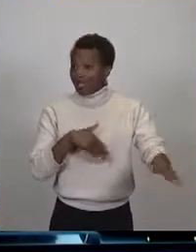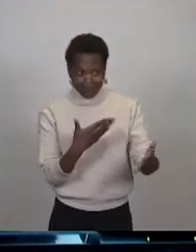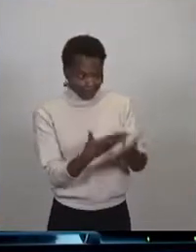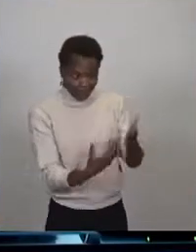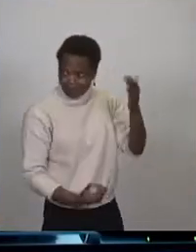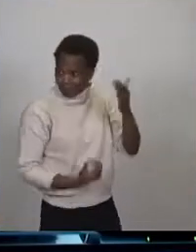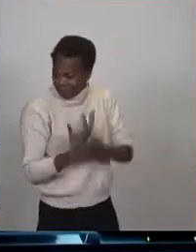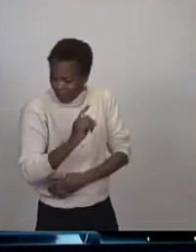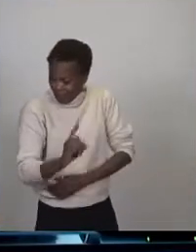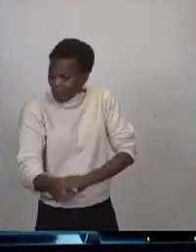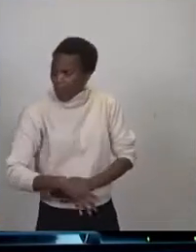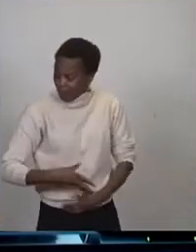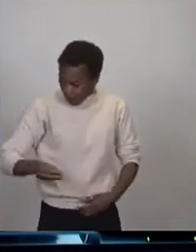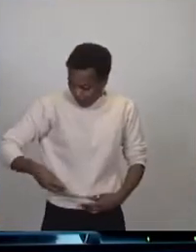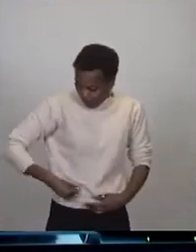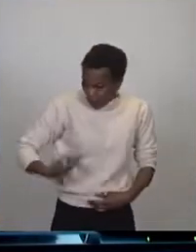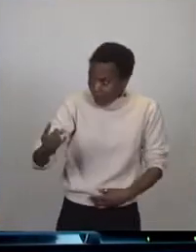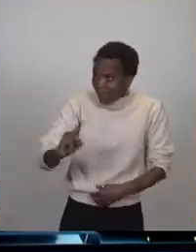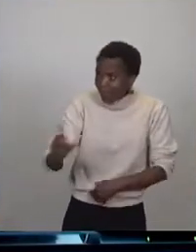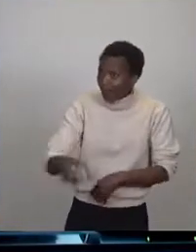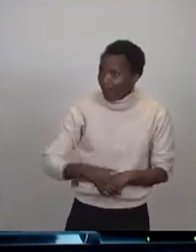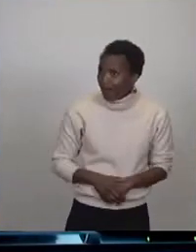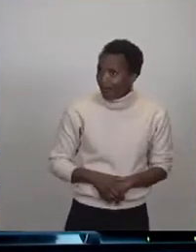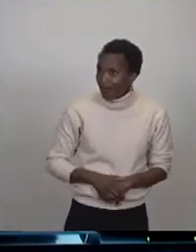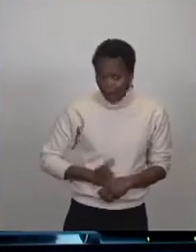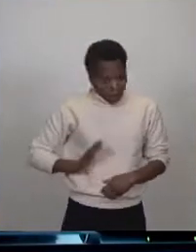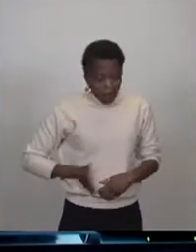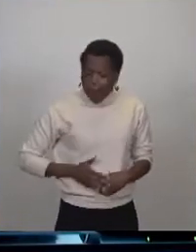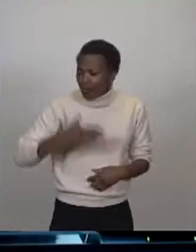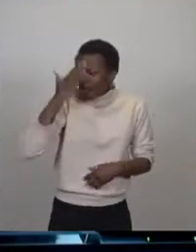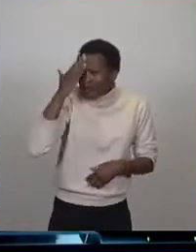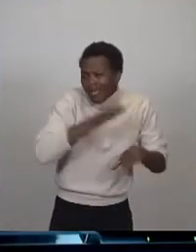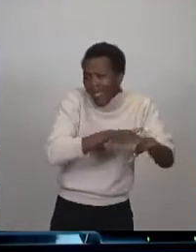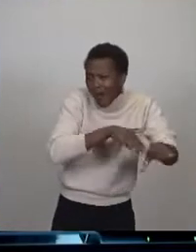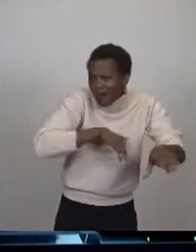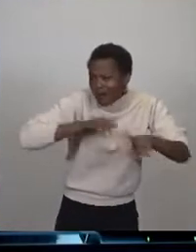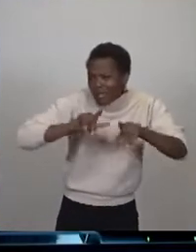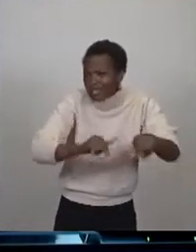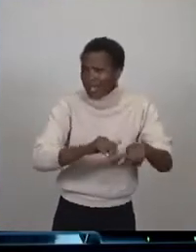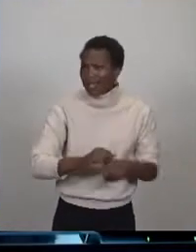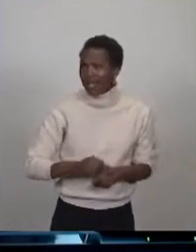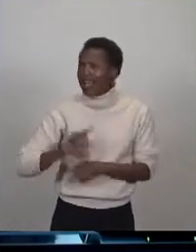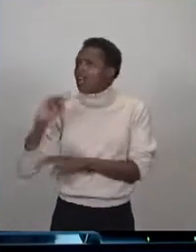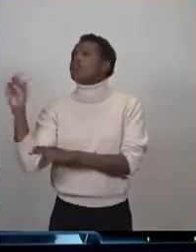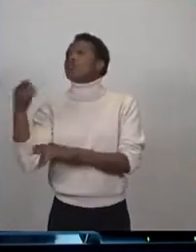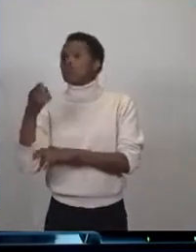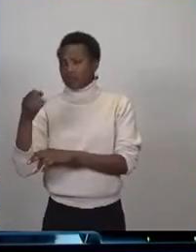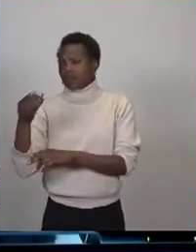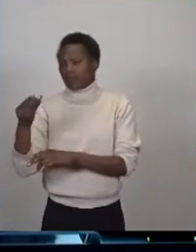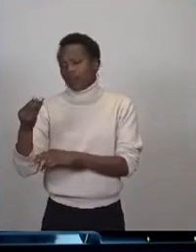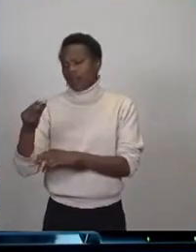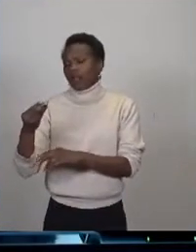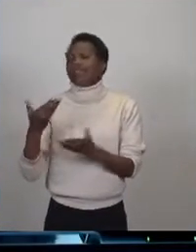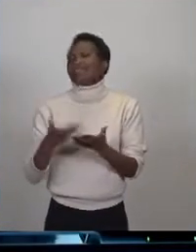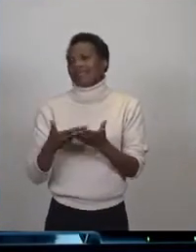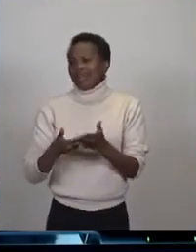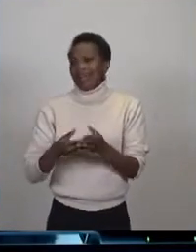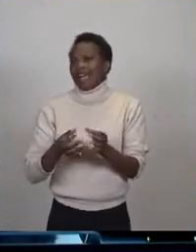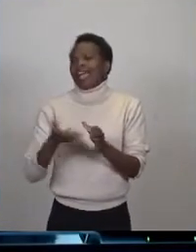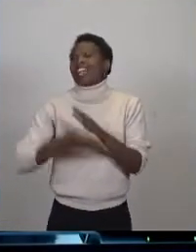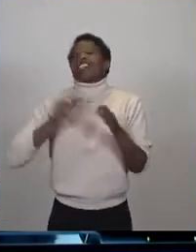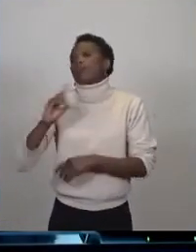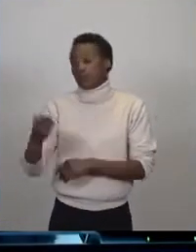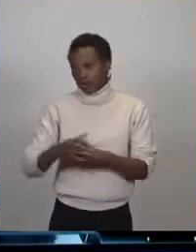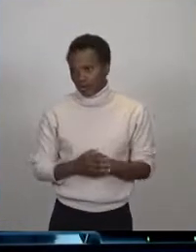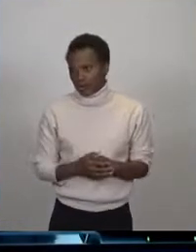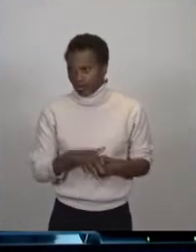Bordeaux est une ville embouteillée depuis longtemps et on porte tous ensemble un échec collectif. Mais je crois qu'un certain nombre de mesures